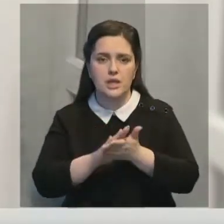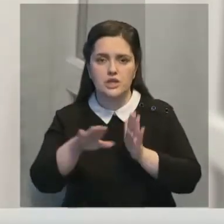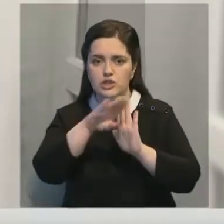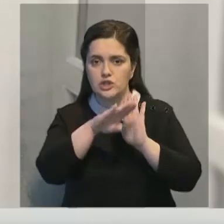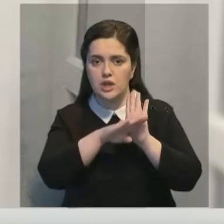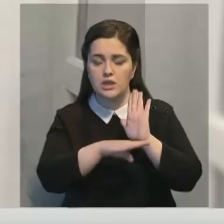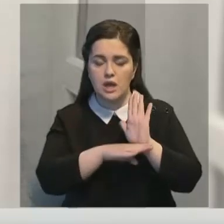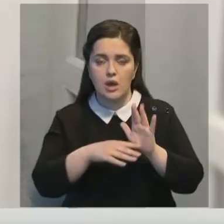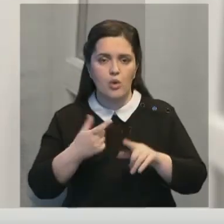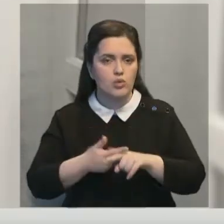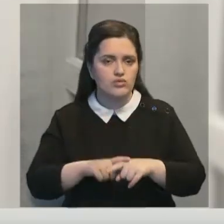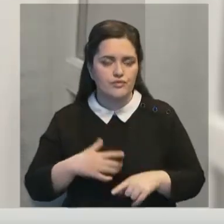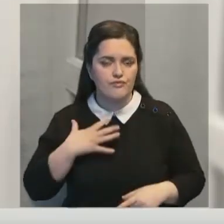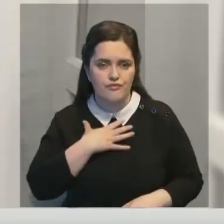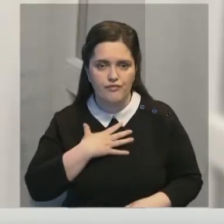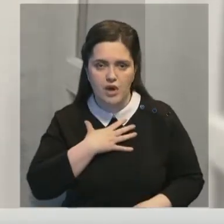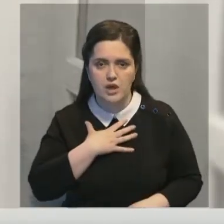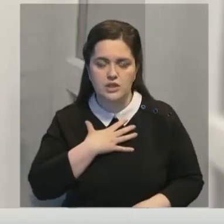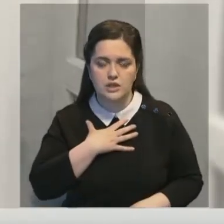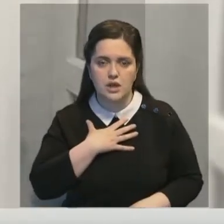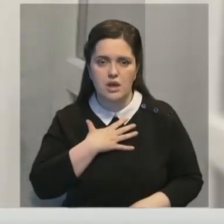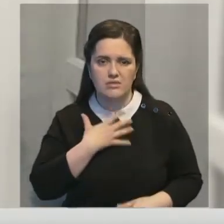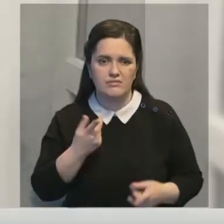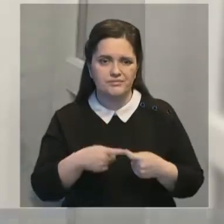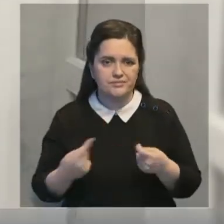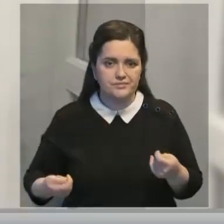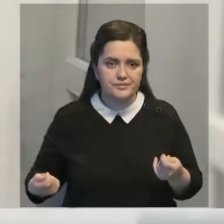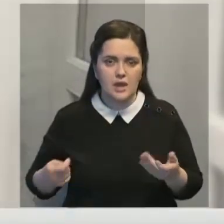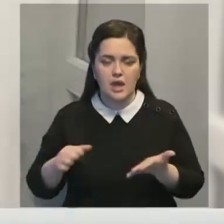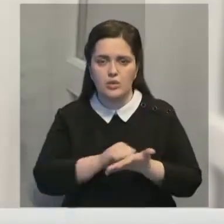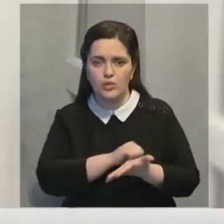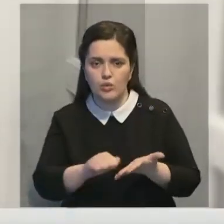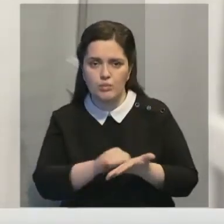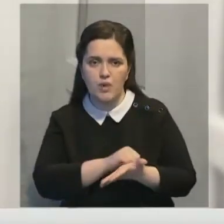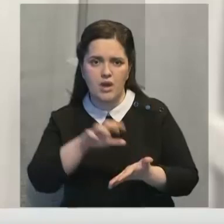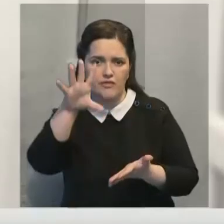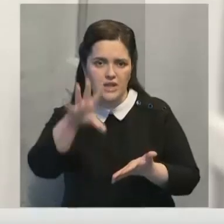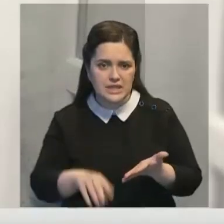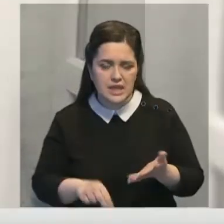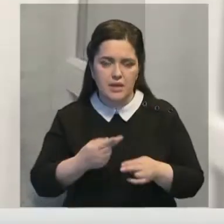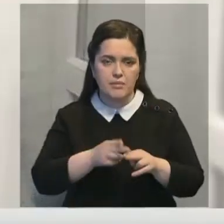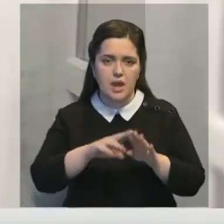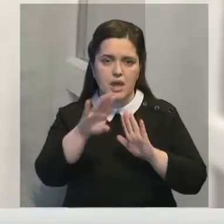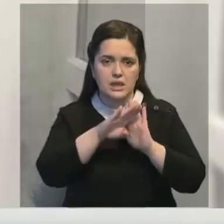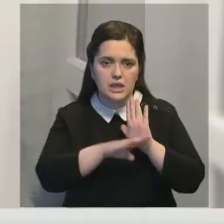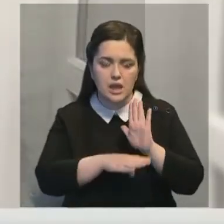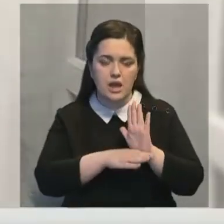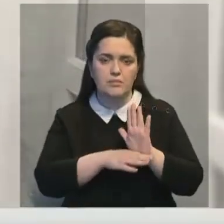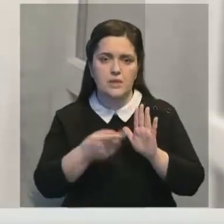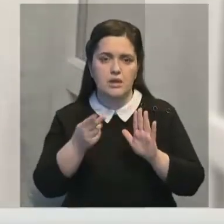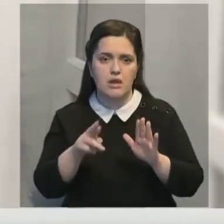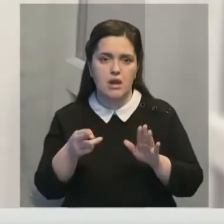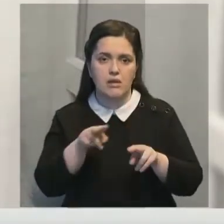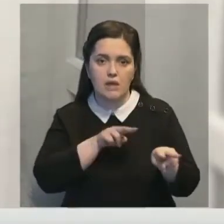очень важно, потому что бюрократически все эти регламенты создают основу для